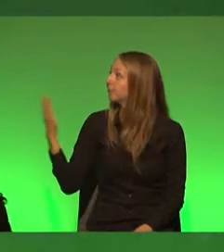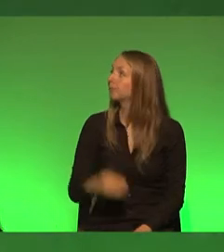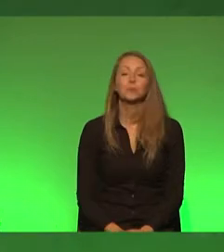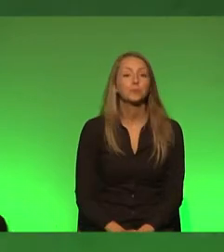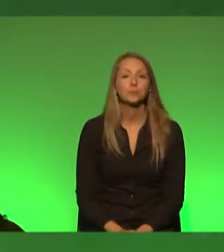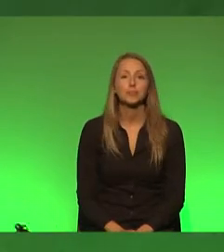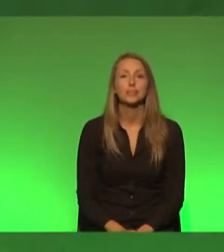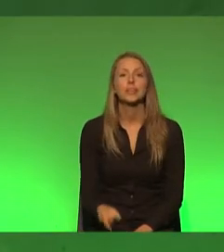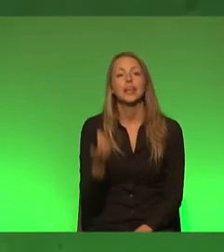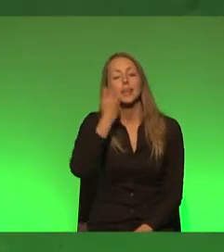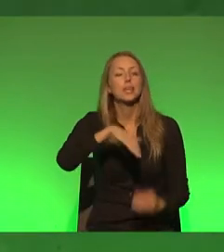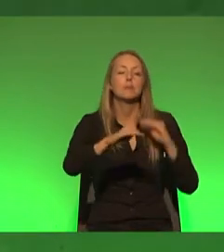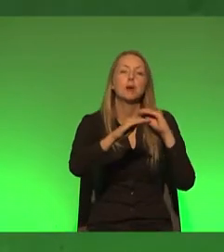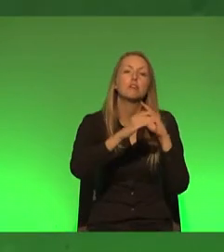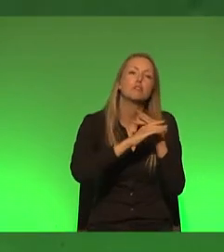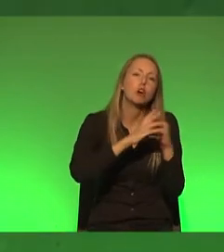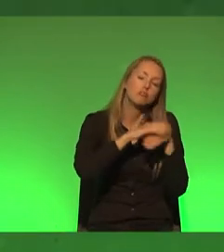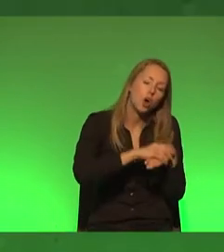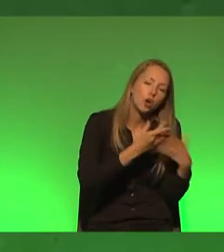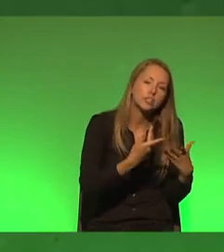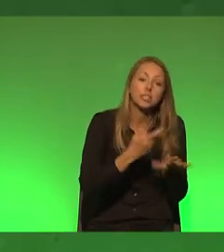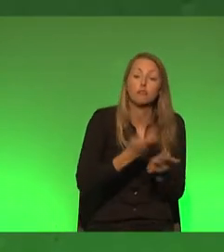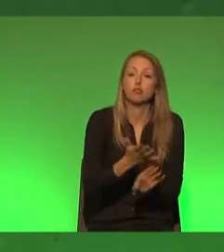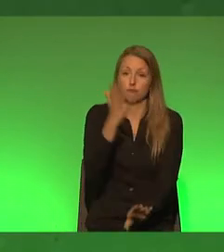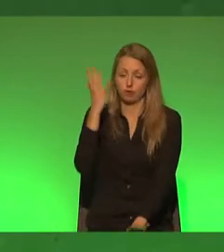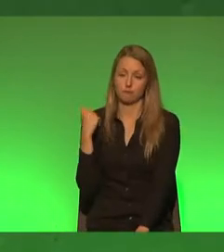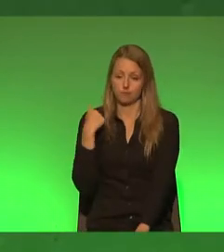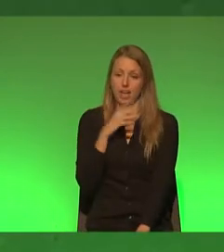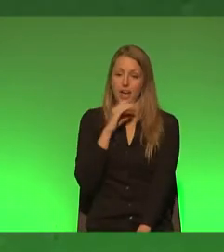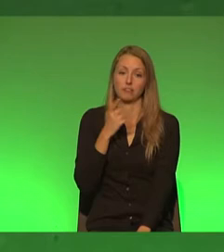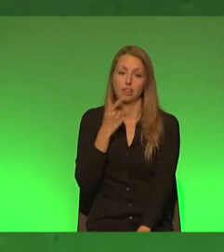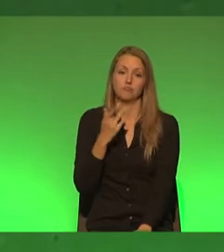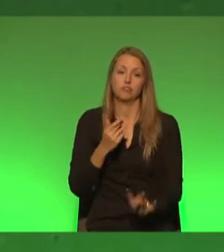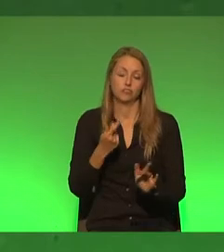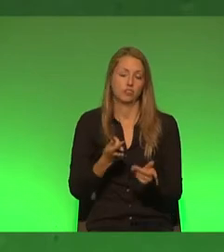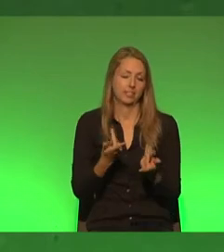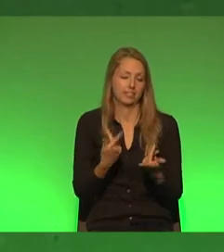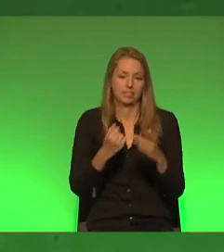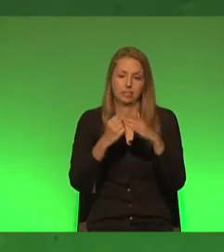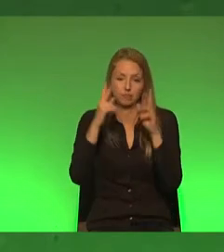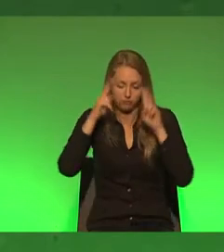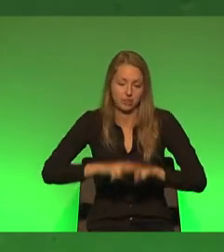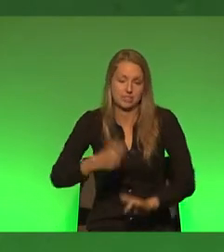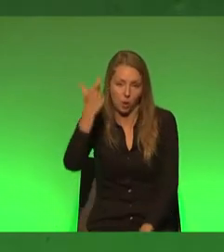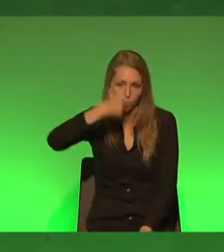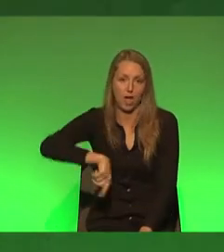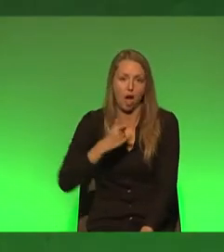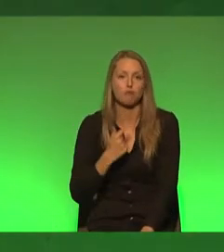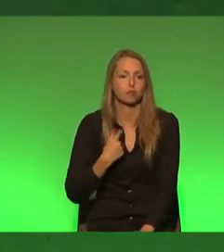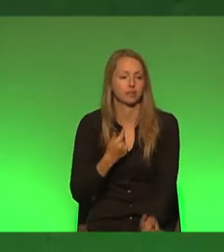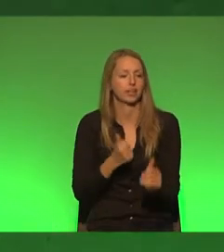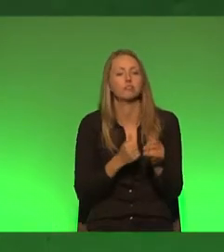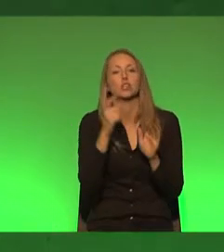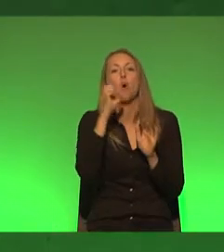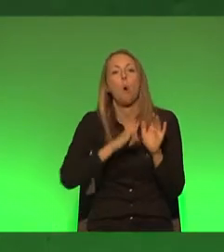Liebe Freundinnen und Freunde, ihr habt mir vor fünf Jahren mit einer gehörigen Portion Vorschussvertrauen das Votum für meine Kandidatur auf der